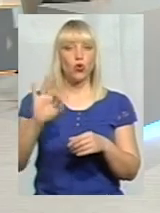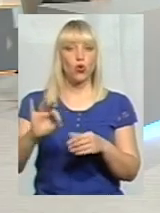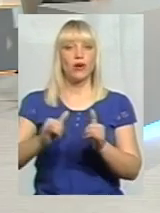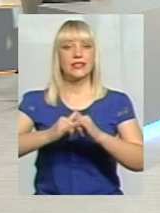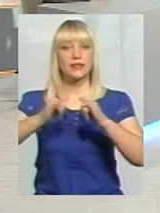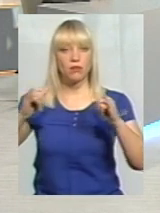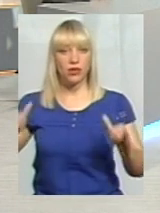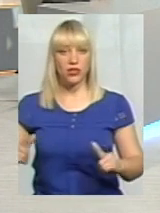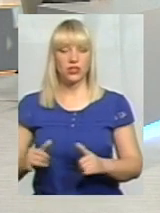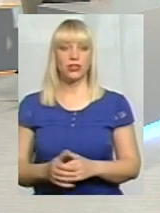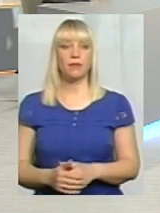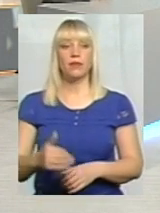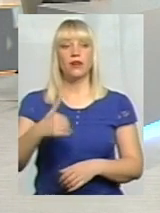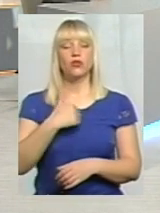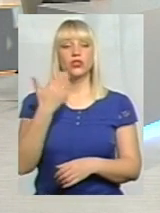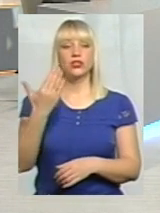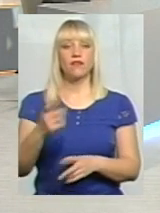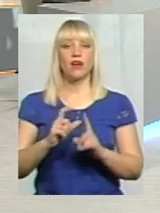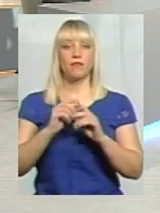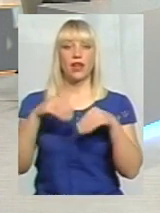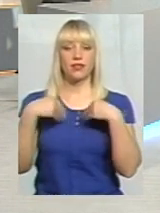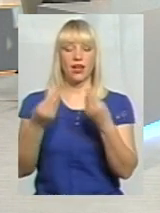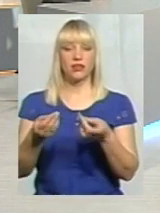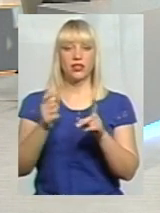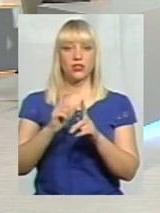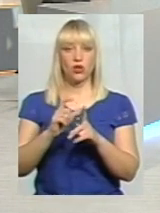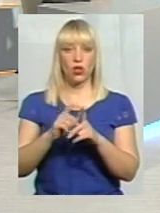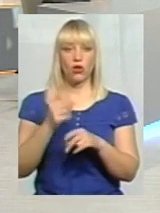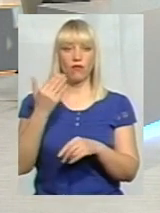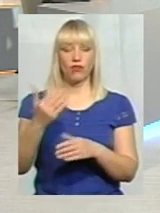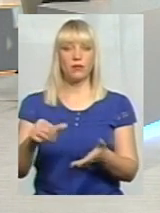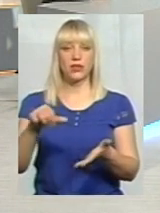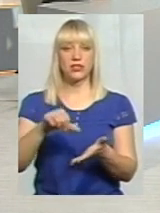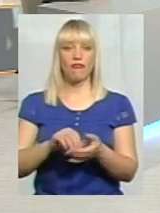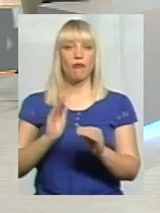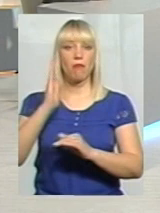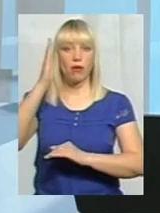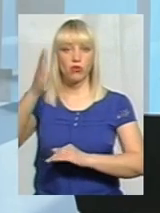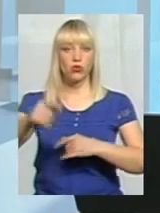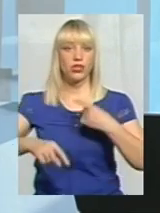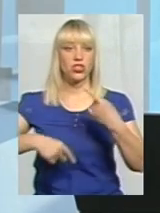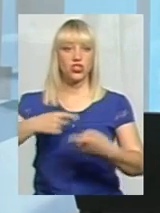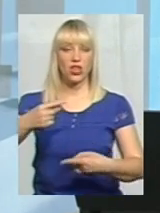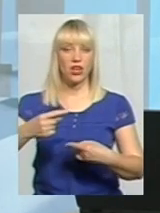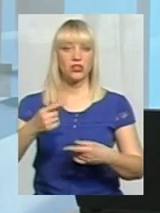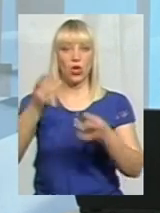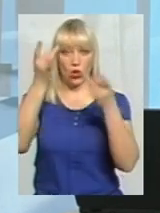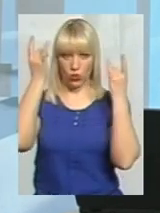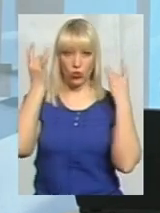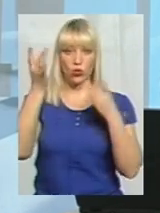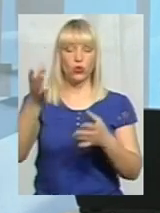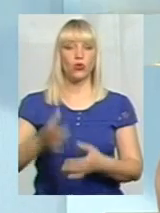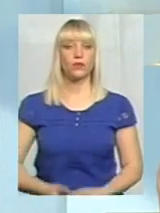Пане Інокентію, хочеться вам надати слово. Ви представляєте організацію в майбутнє через культуру, можливо, вже є питання.